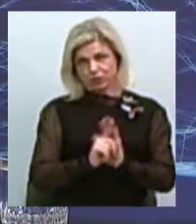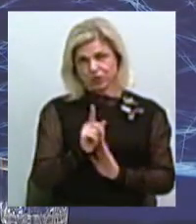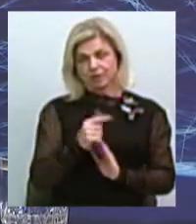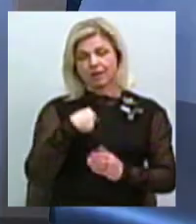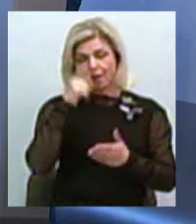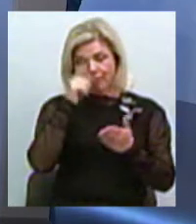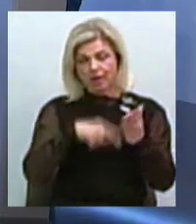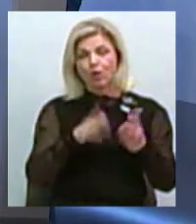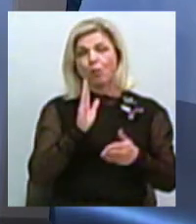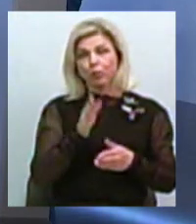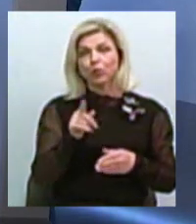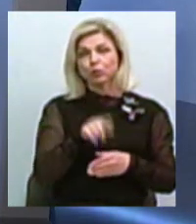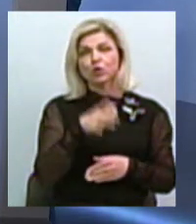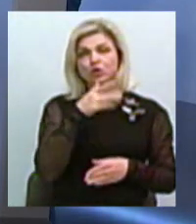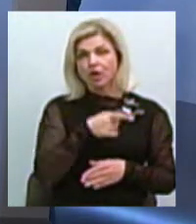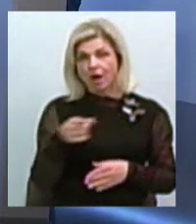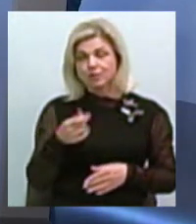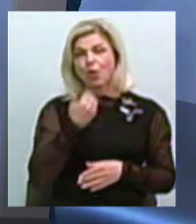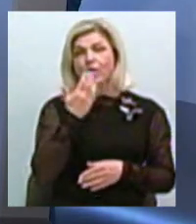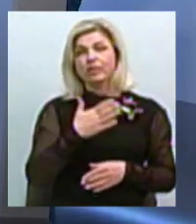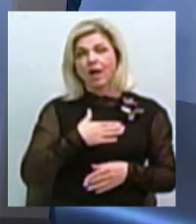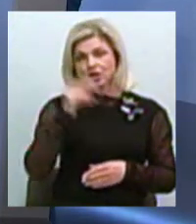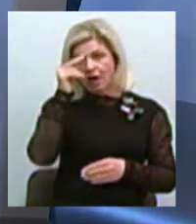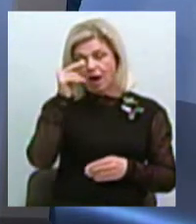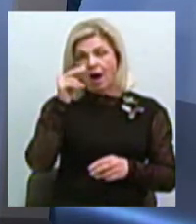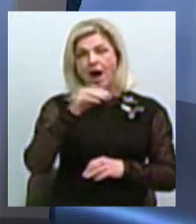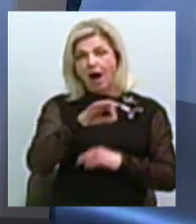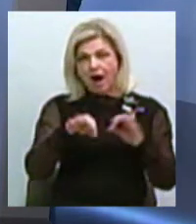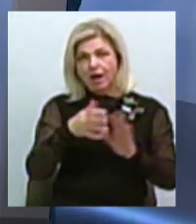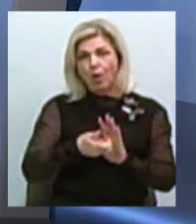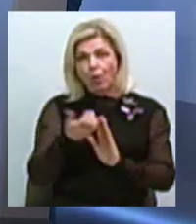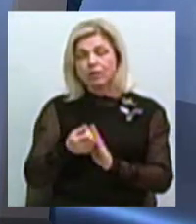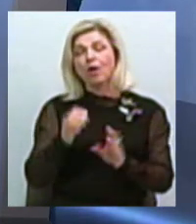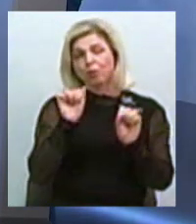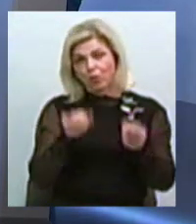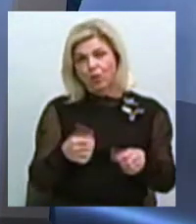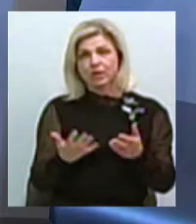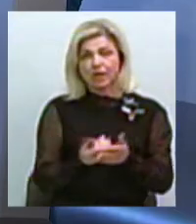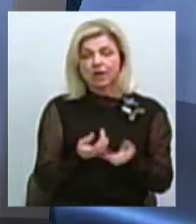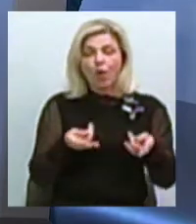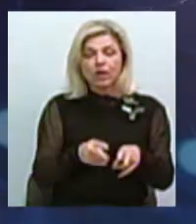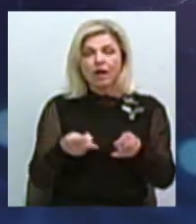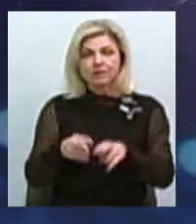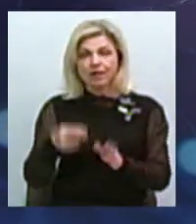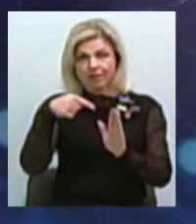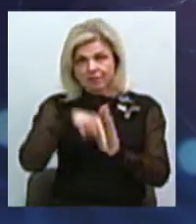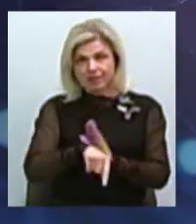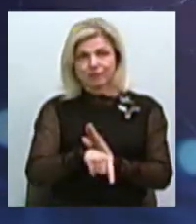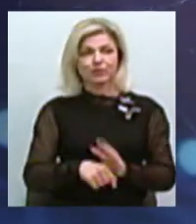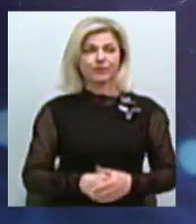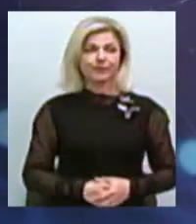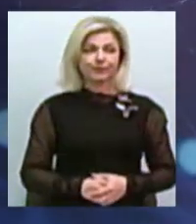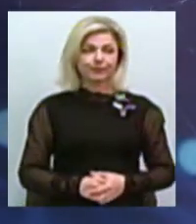час, коли наші археологи зможуть знайти залишки тієї ж фортеці. Якщо буде така мета,